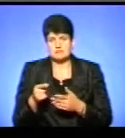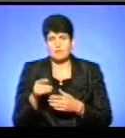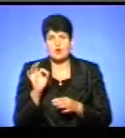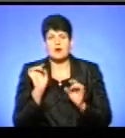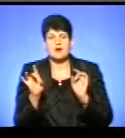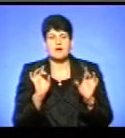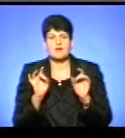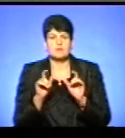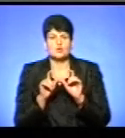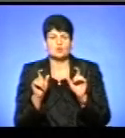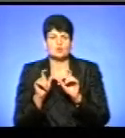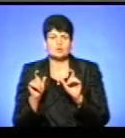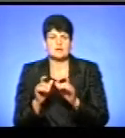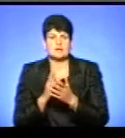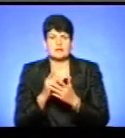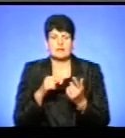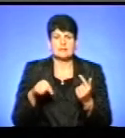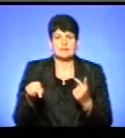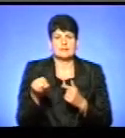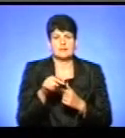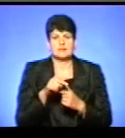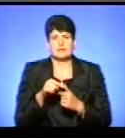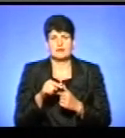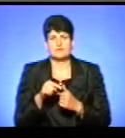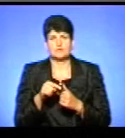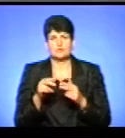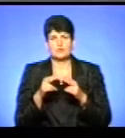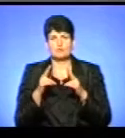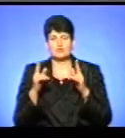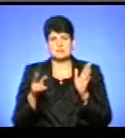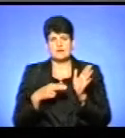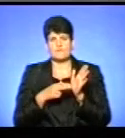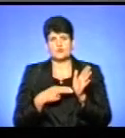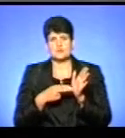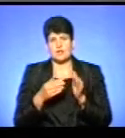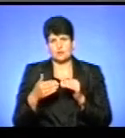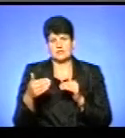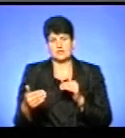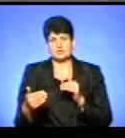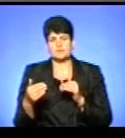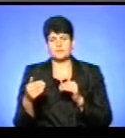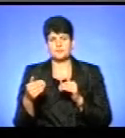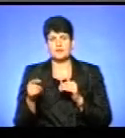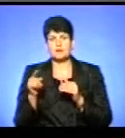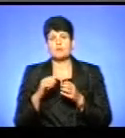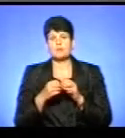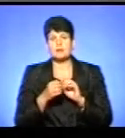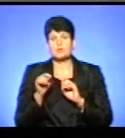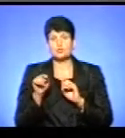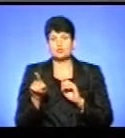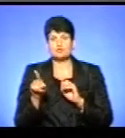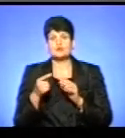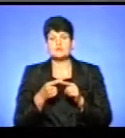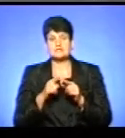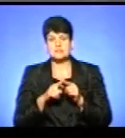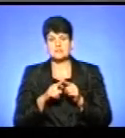рекламні конструкції, які розташовані навколо двуаркового моста. Це біля залізничного вокзалу, нижчого залізничного вокзалу. І проблема в тому, що, на жаль, ці